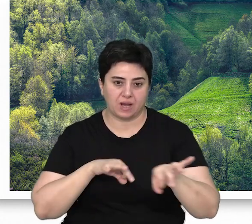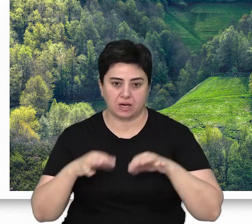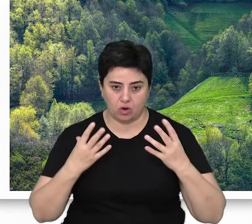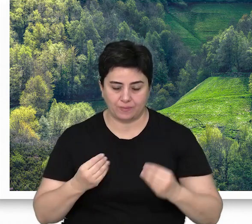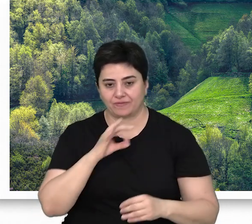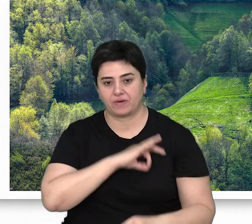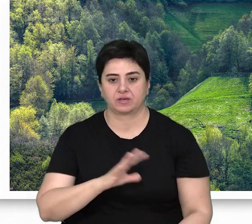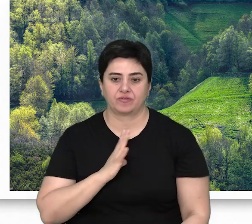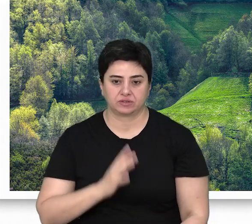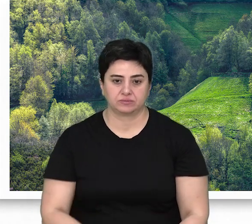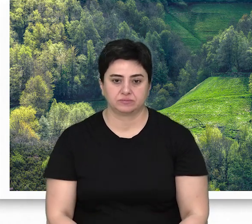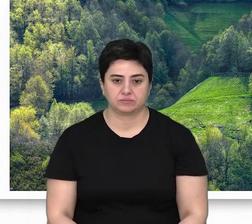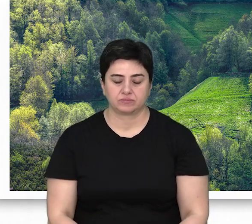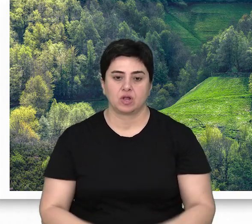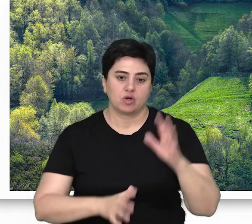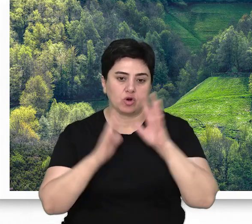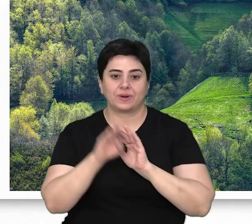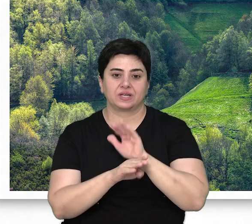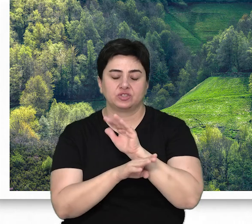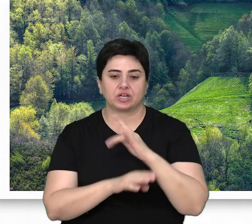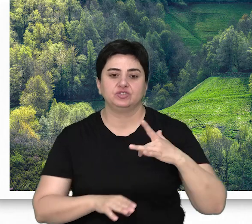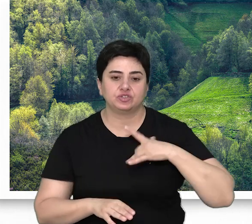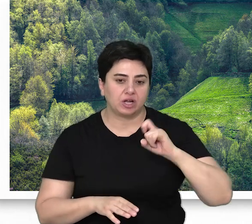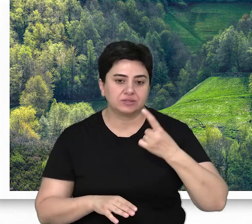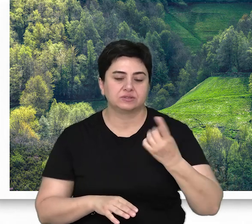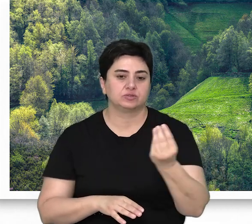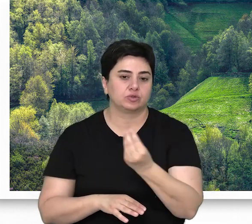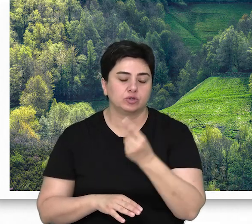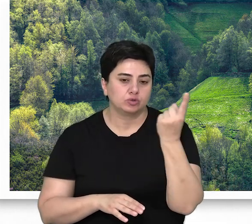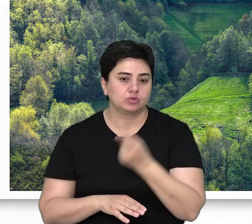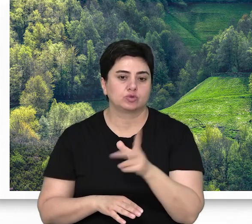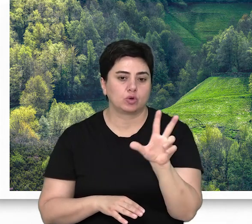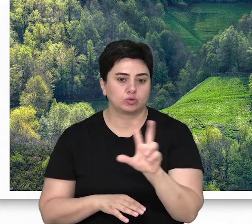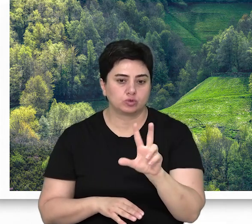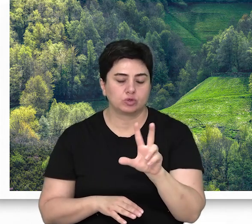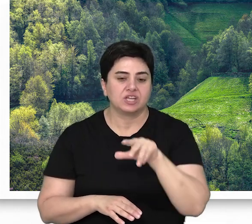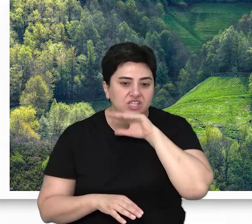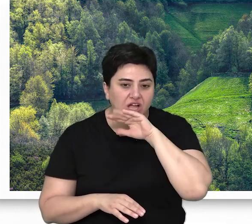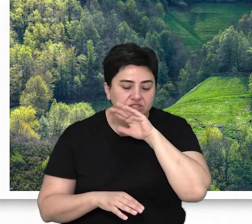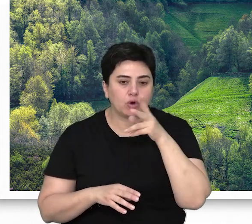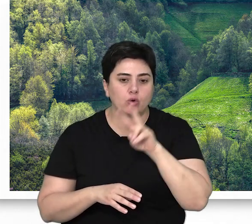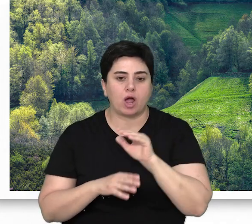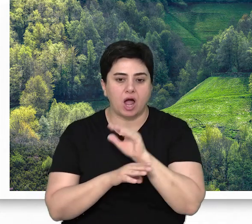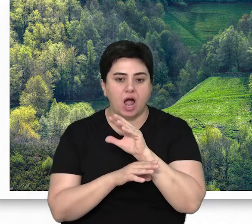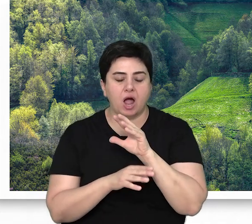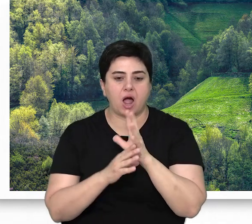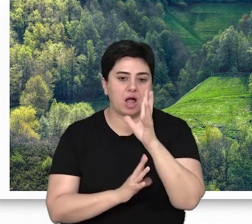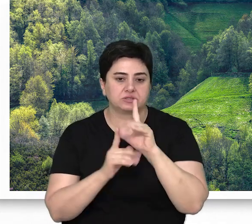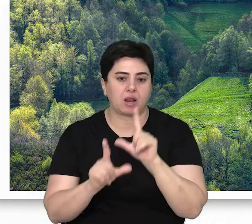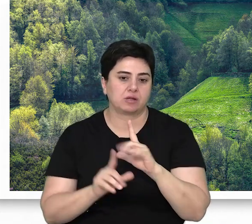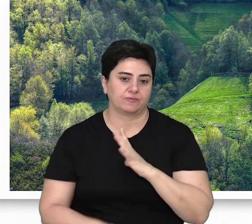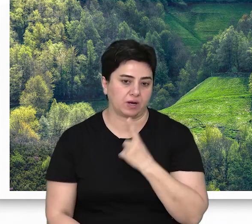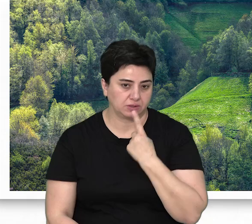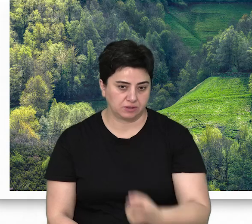planlanmasında yarar vardır. Ormanda yaşayan canlı türlerinin yaklaşık yüzde 30'u yaşlı ve ölü ağaçlara